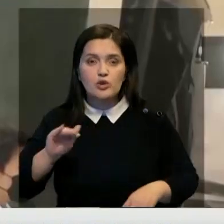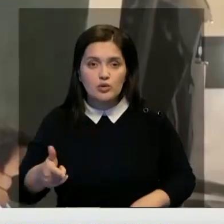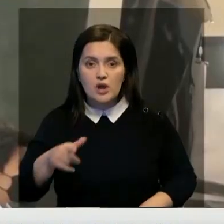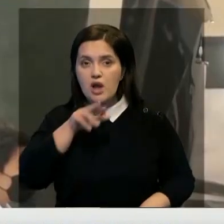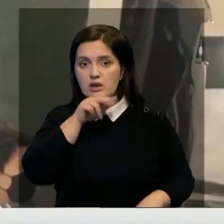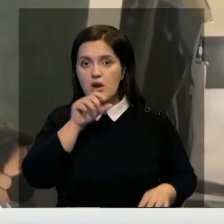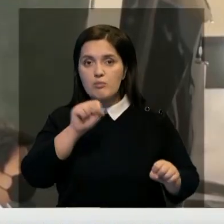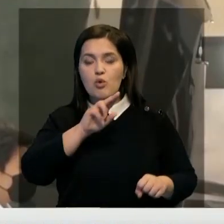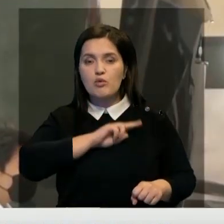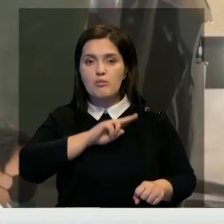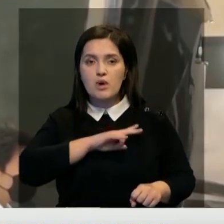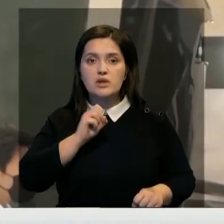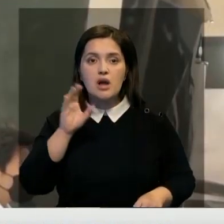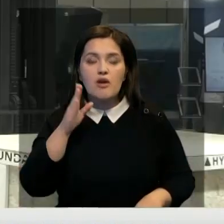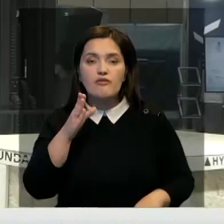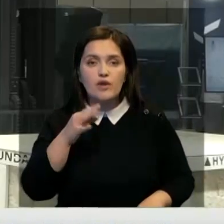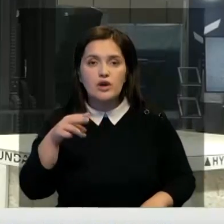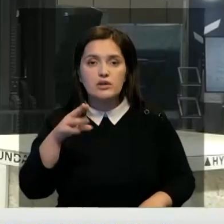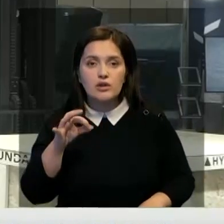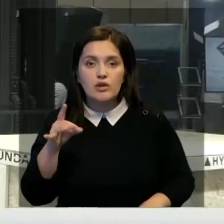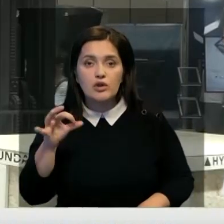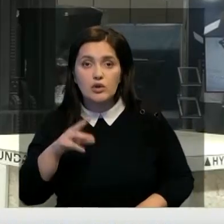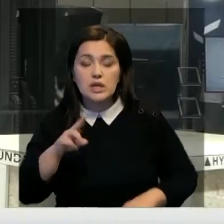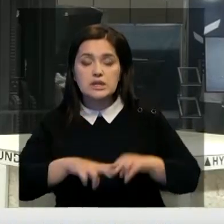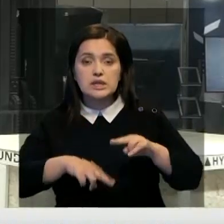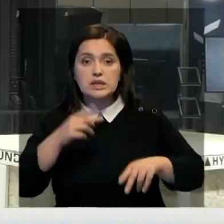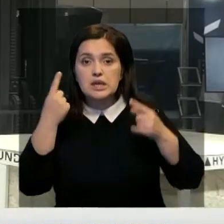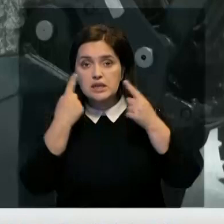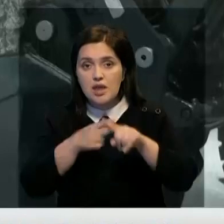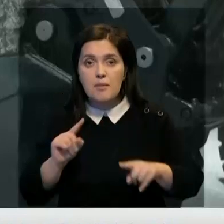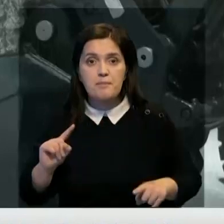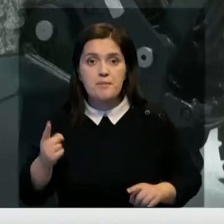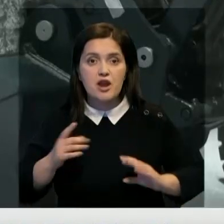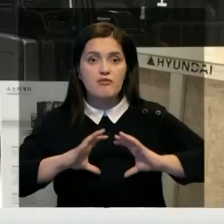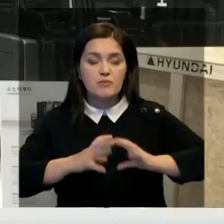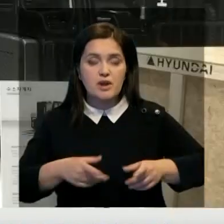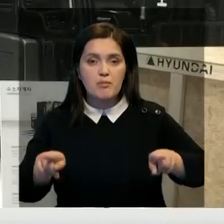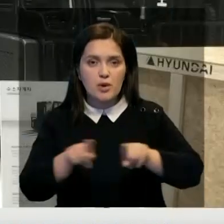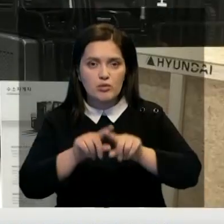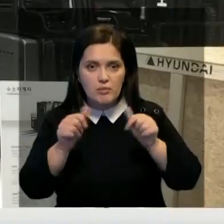может работать на водороде. Даже строительная техника – это первые в мире подобные модели.